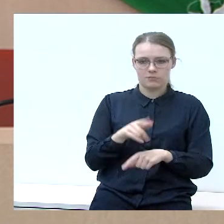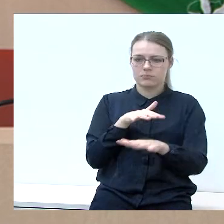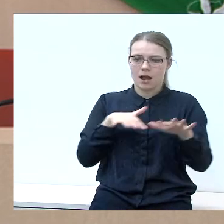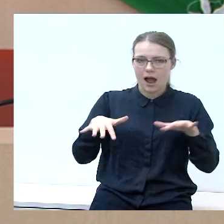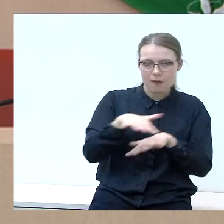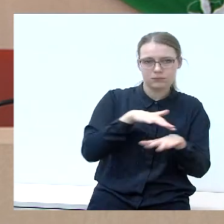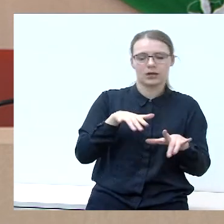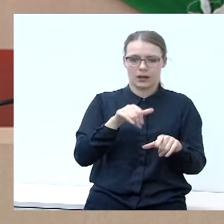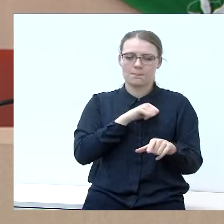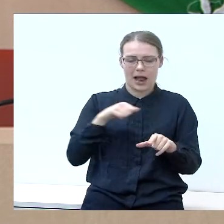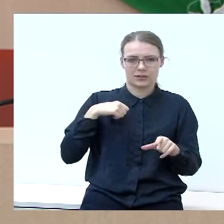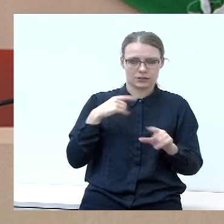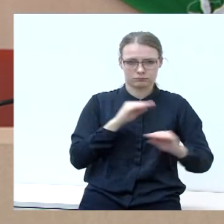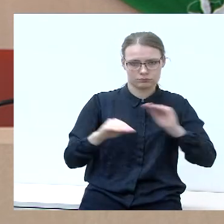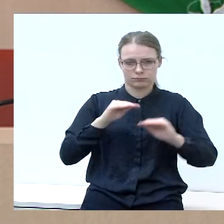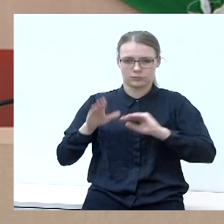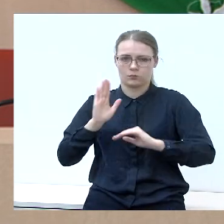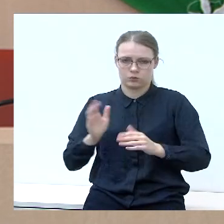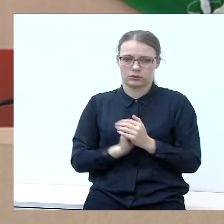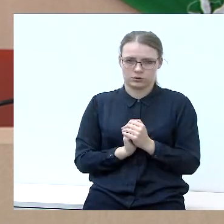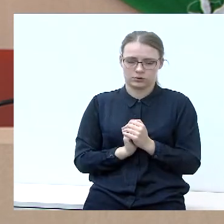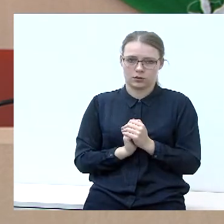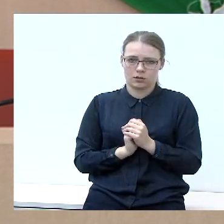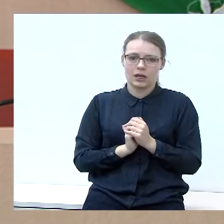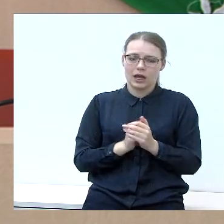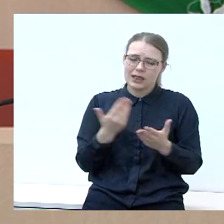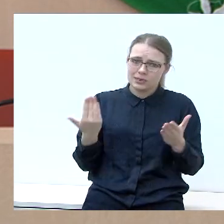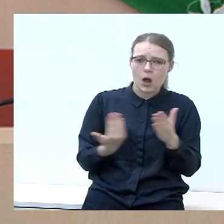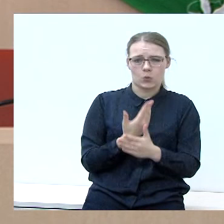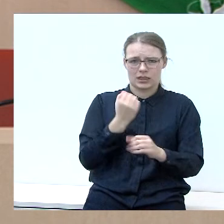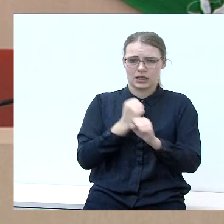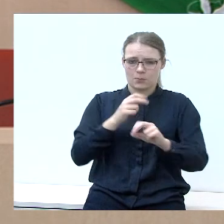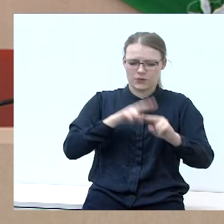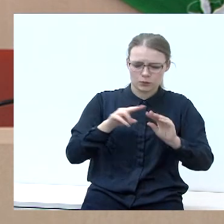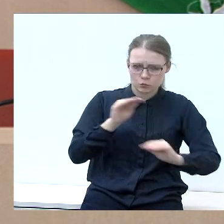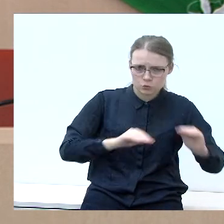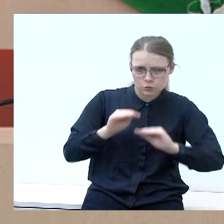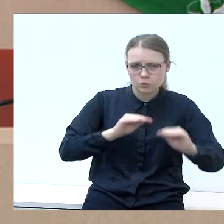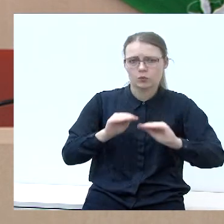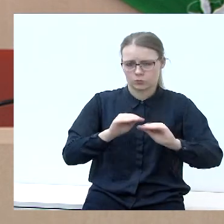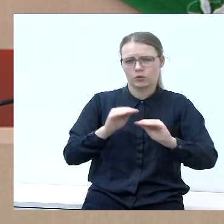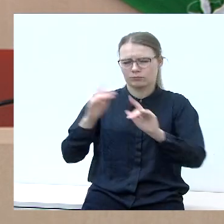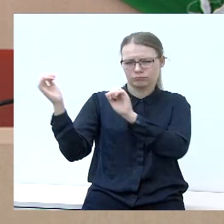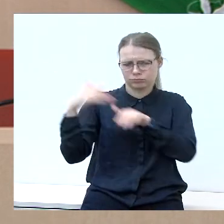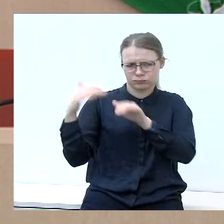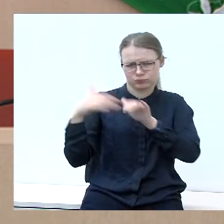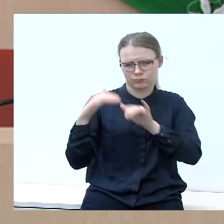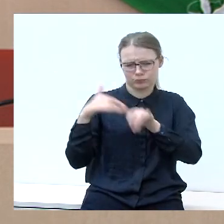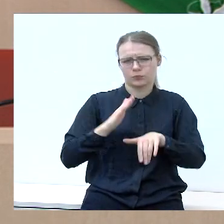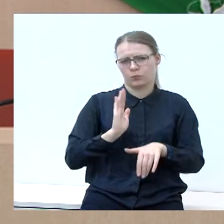visą gerbų vykurs jie patys. Sukurkime naujas, gerai apmokamos darbo vietas, srautas pajudės pas mus.